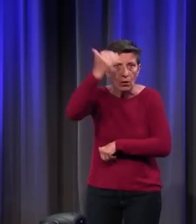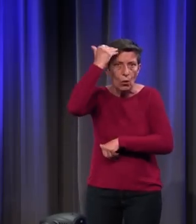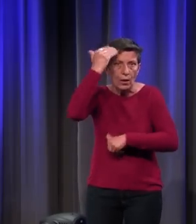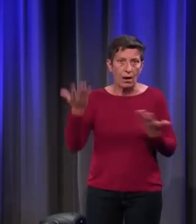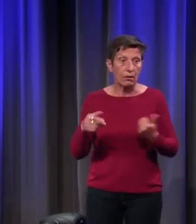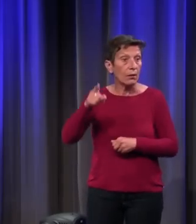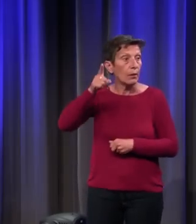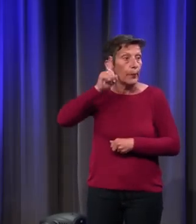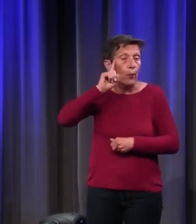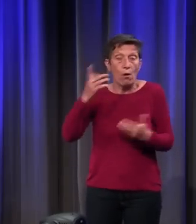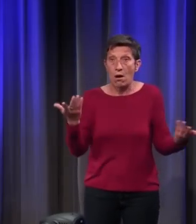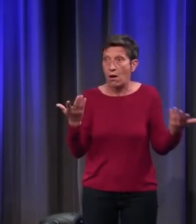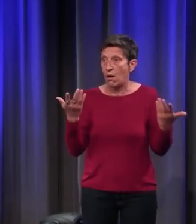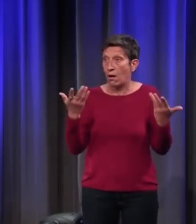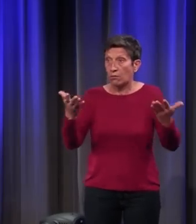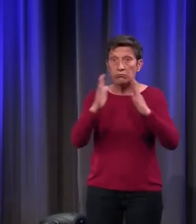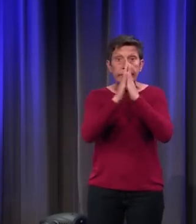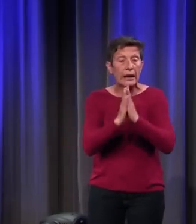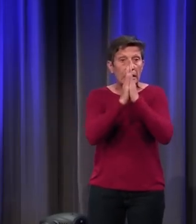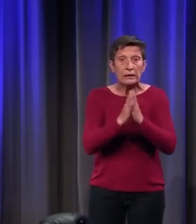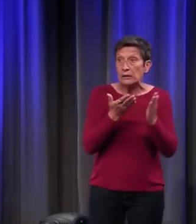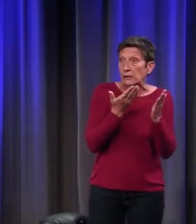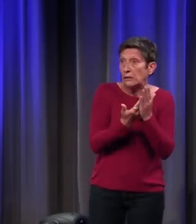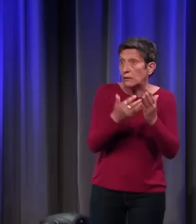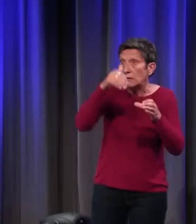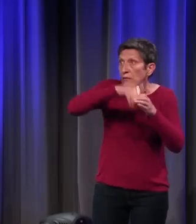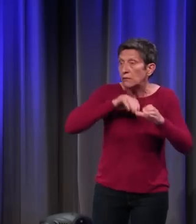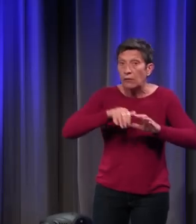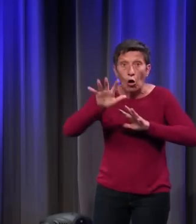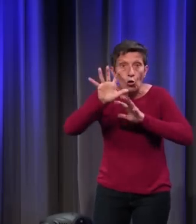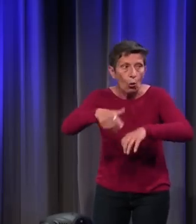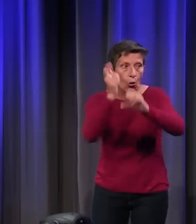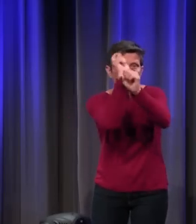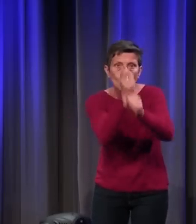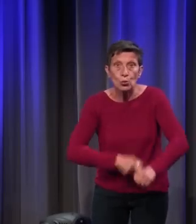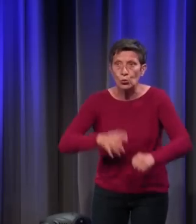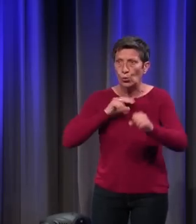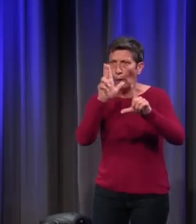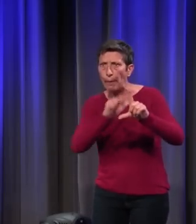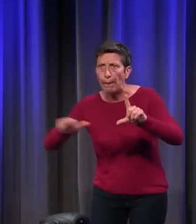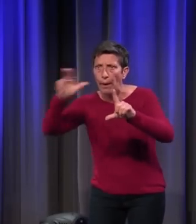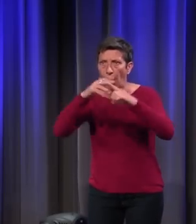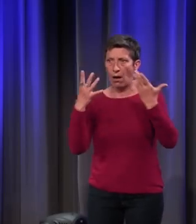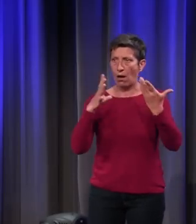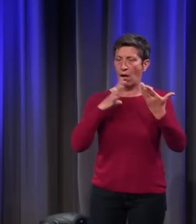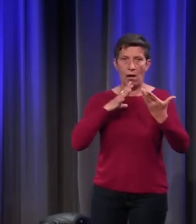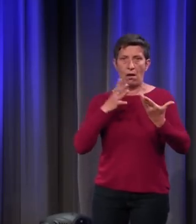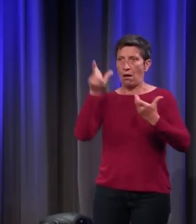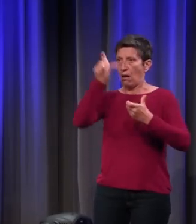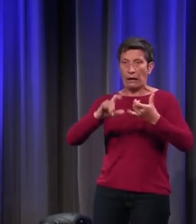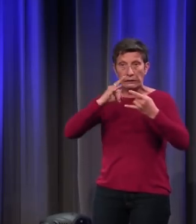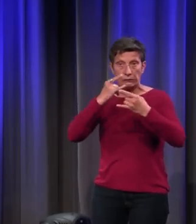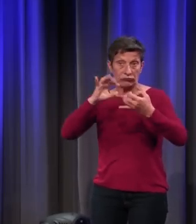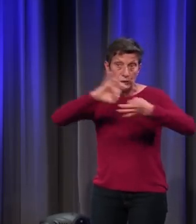parce que dans n'importe quelle église,'est plein de lions. Des lions sculptés, des lions peints, des lions racontés,